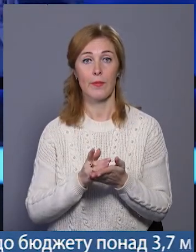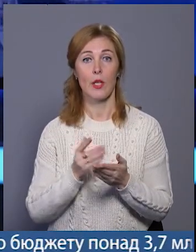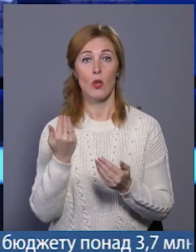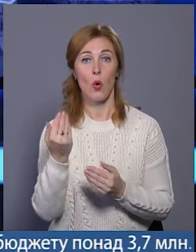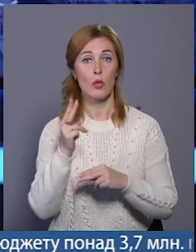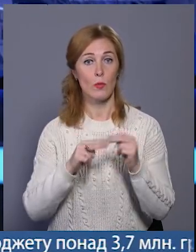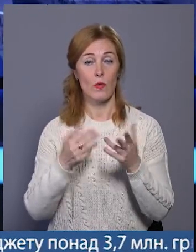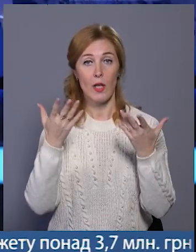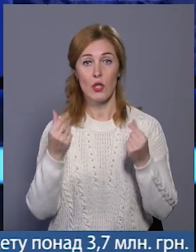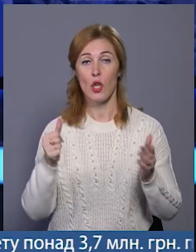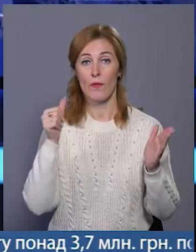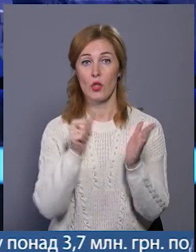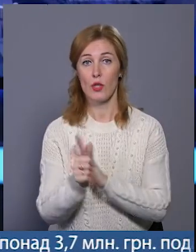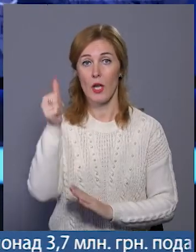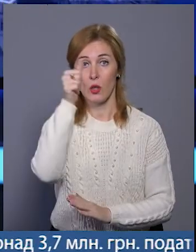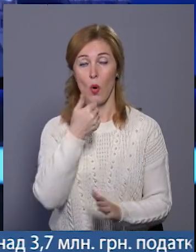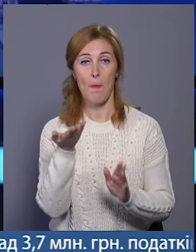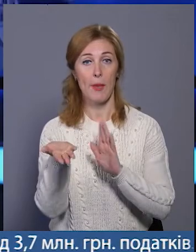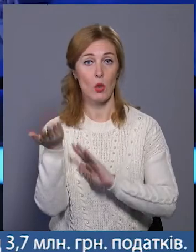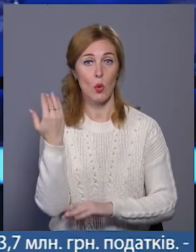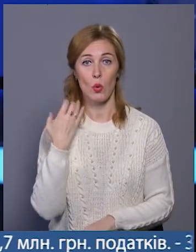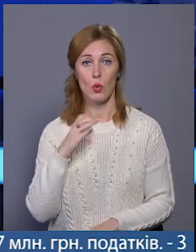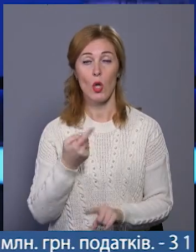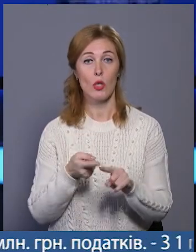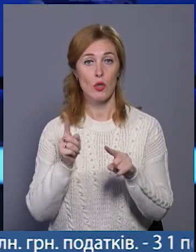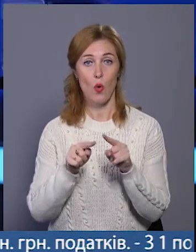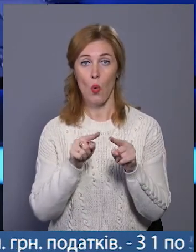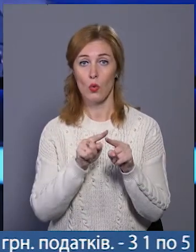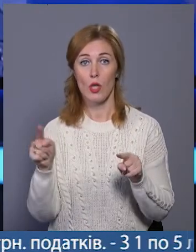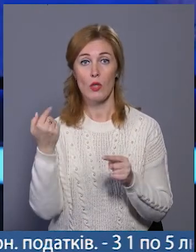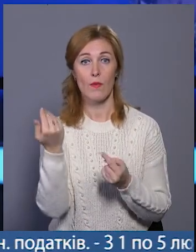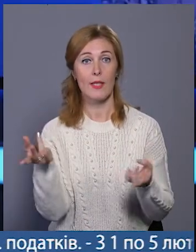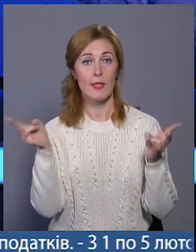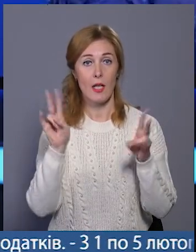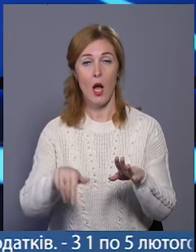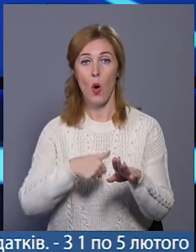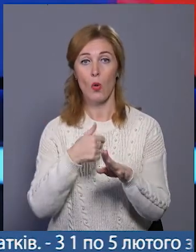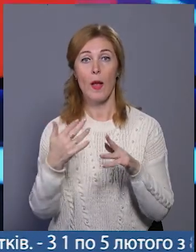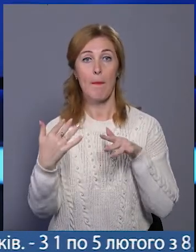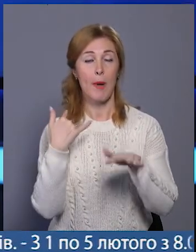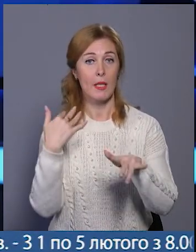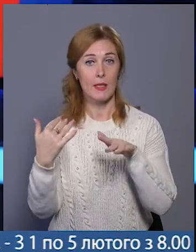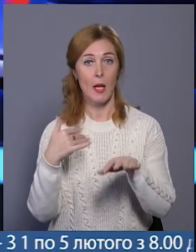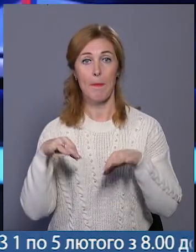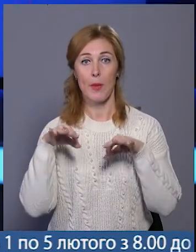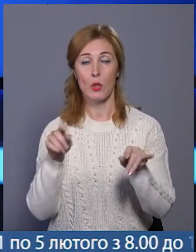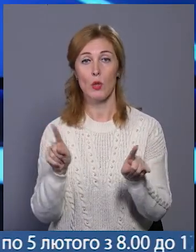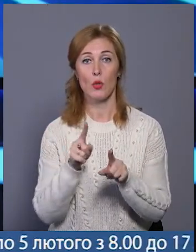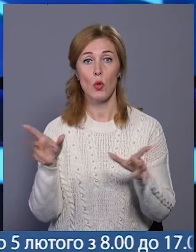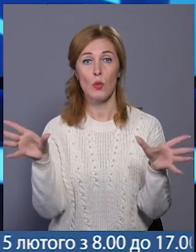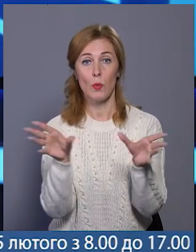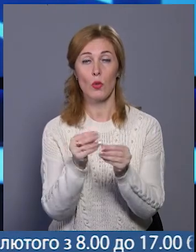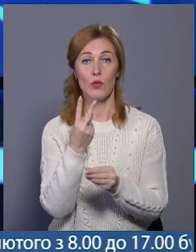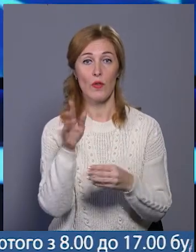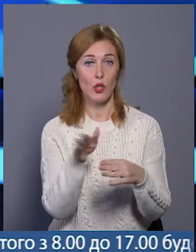збудували ще в 60-х роках минулого століття. З того часу він залишається головним магістральним переїздом, що сполучає